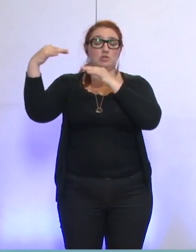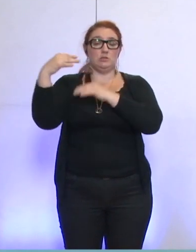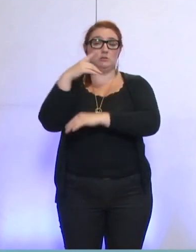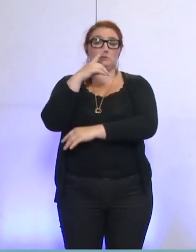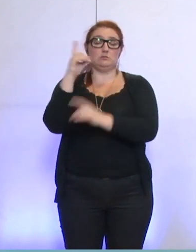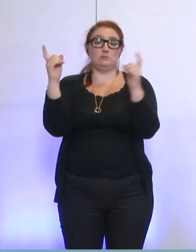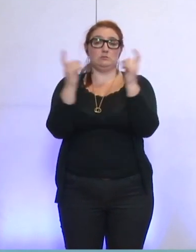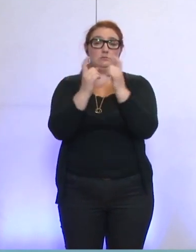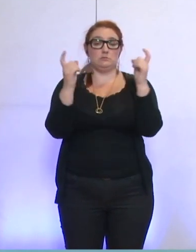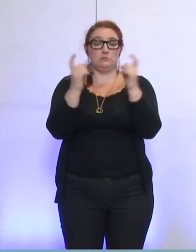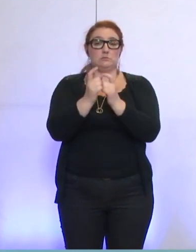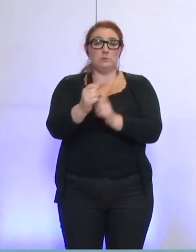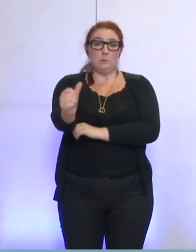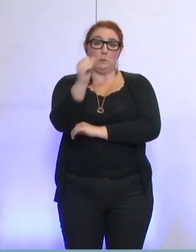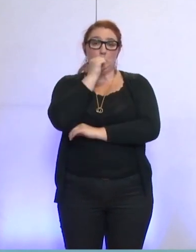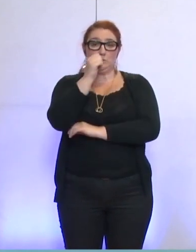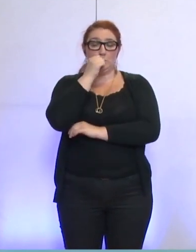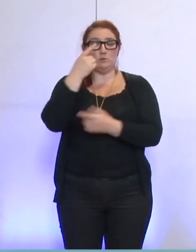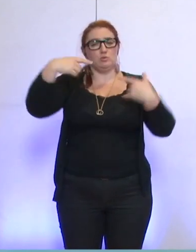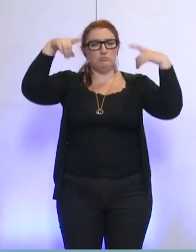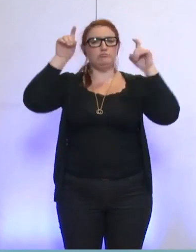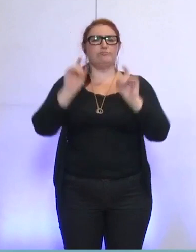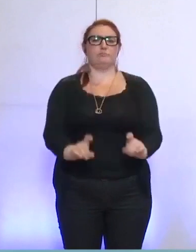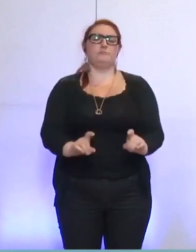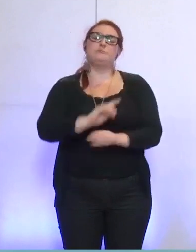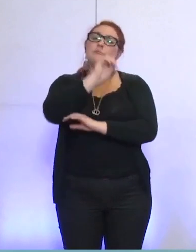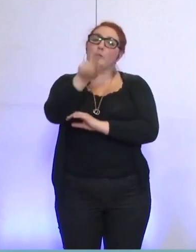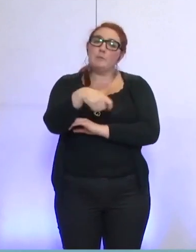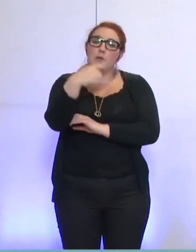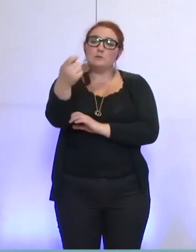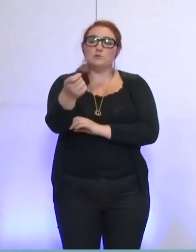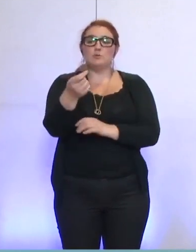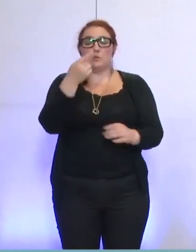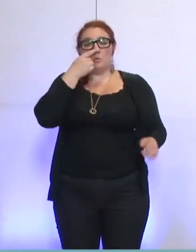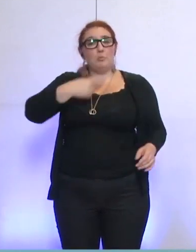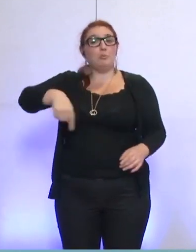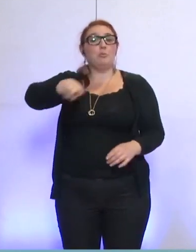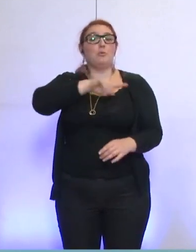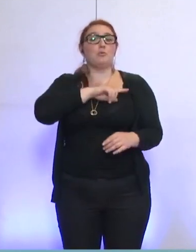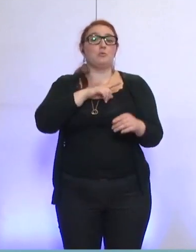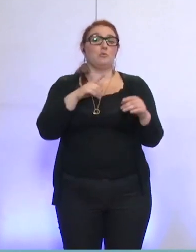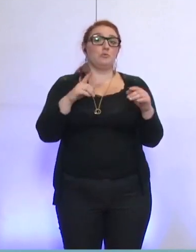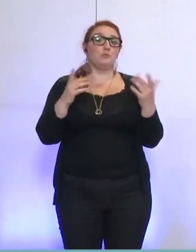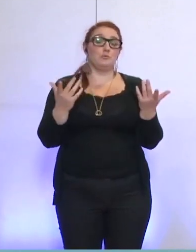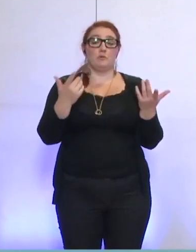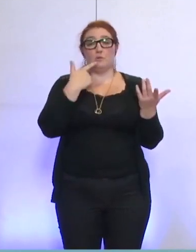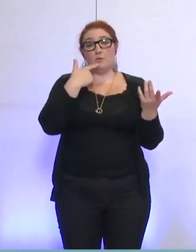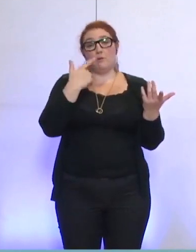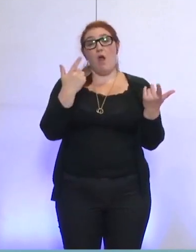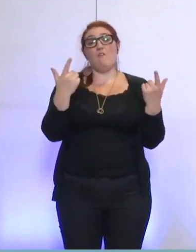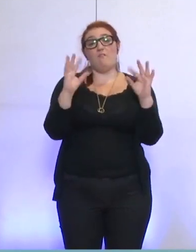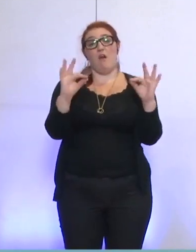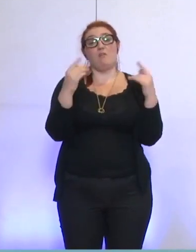Alors, cela signifie, bien sûr, en termes de dividendes pour nous, réduire la facture